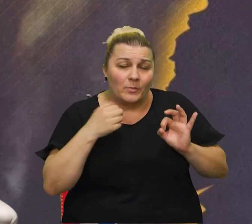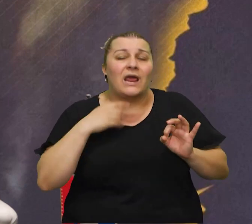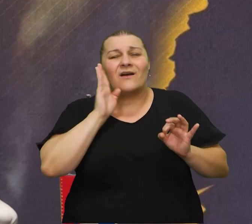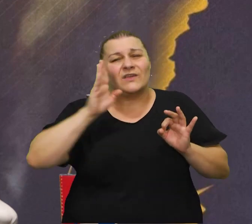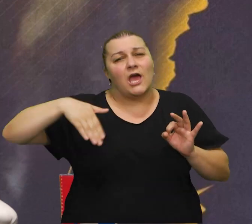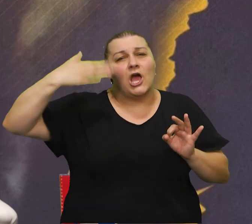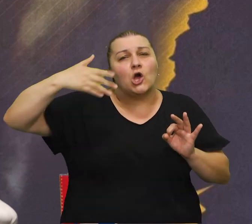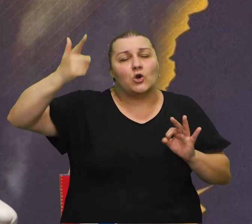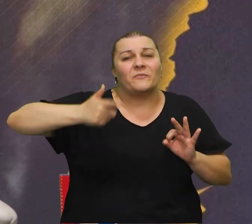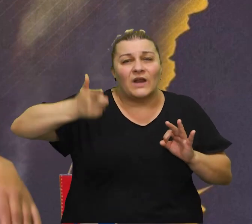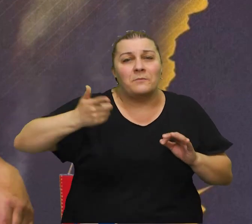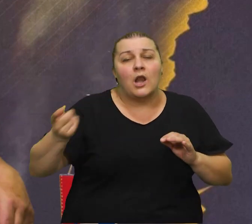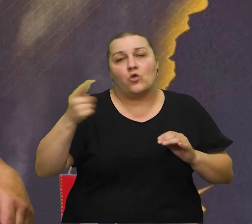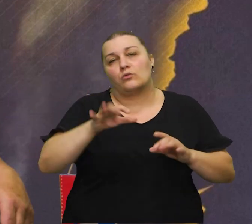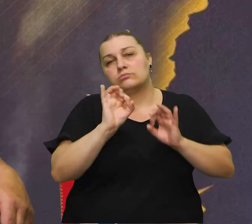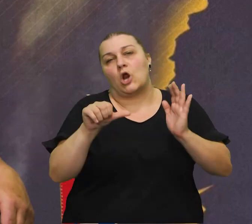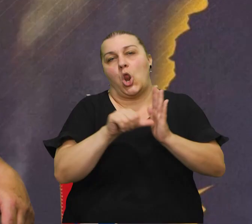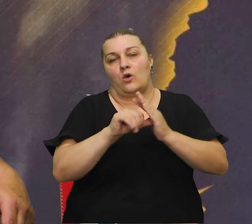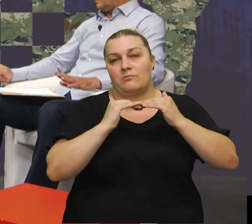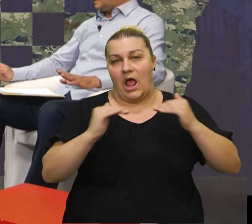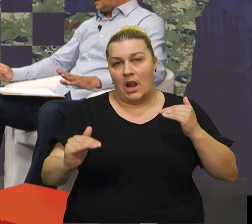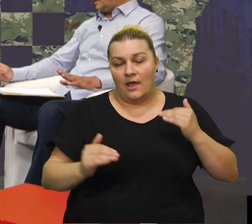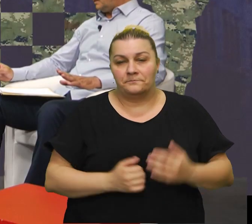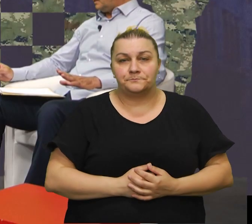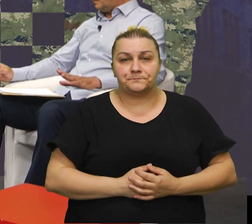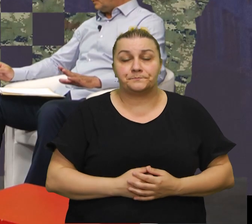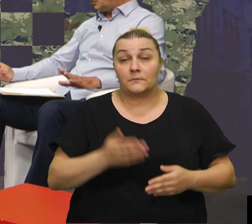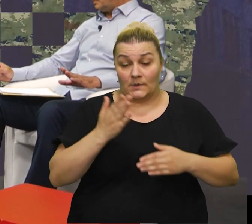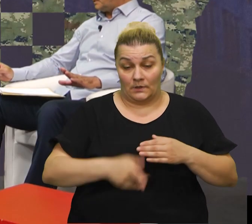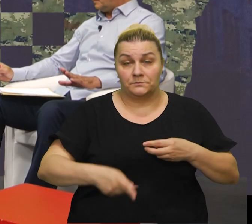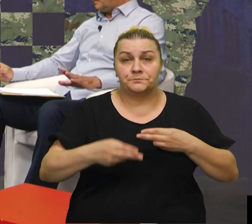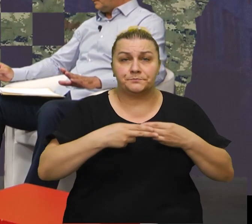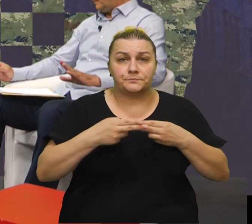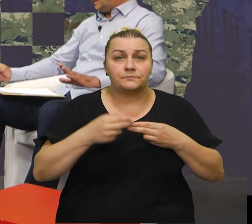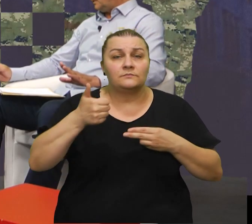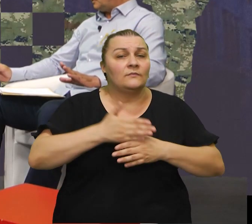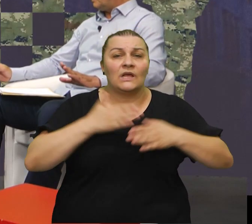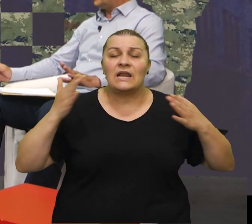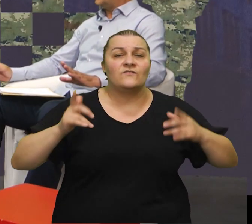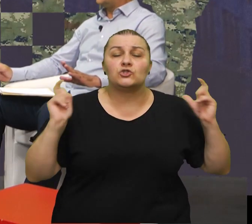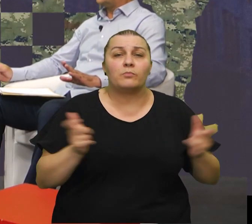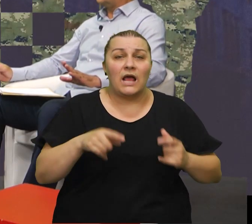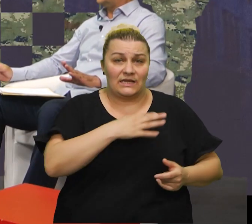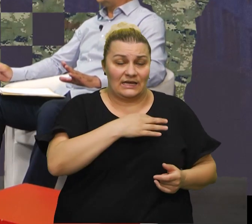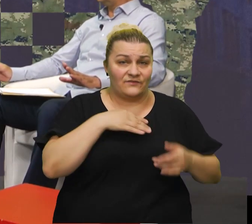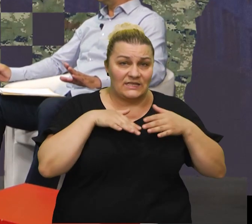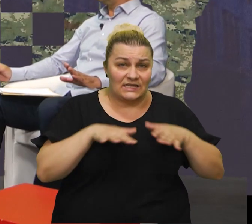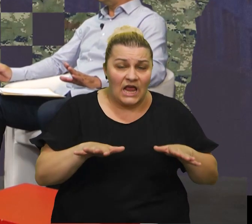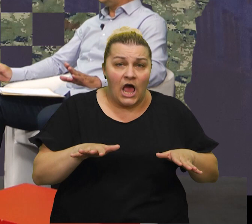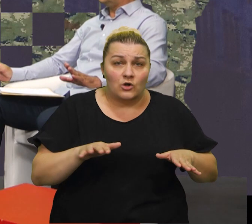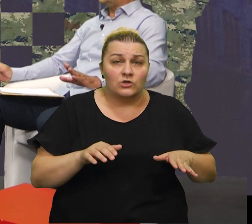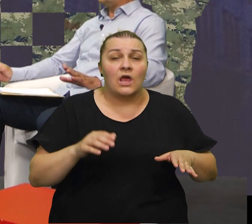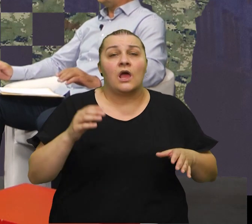će dodoći s nekim vrimenom sve u jednom normalu i za kraj bliži nam se jedan od najvećih blagdana Hrvatskog naroda